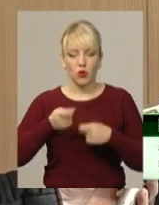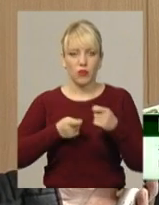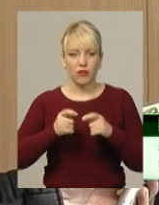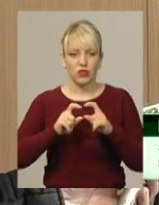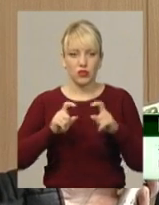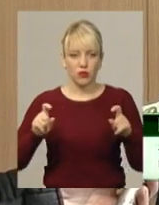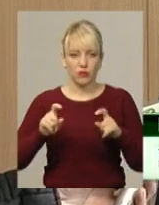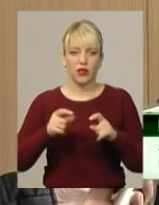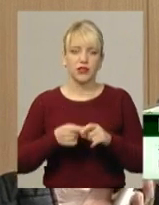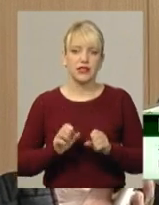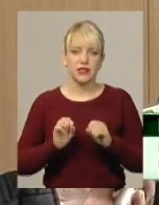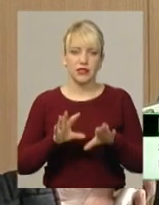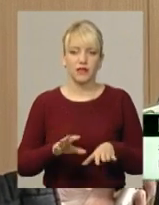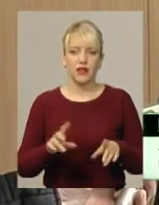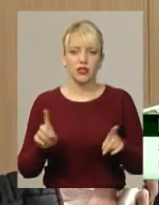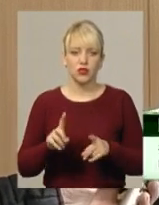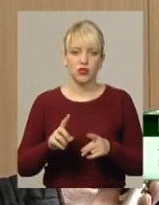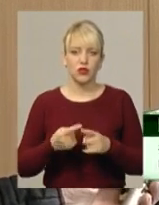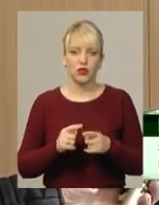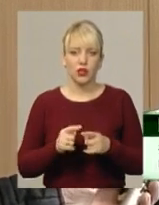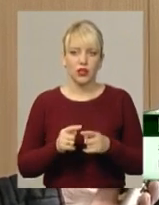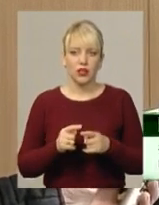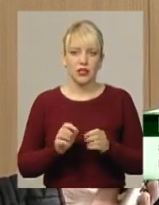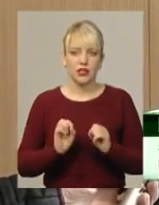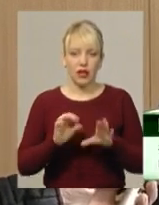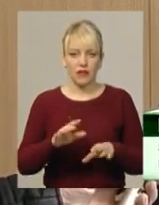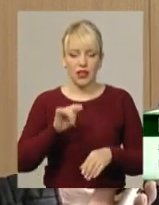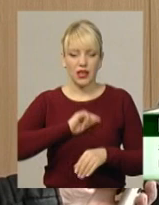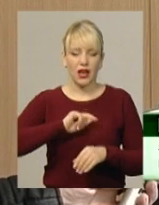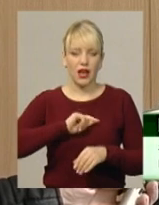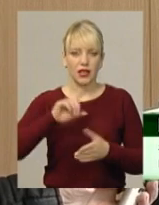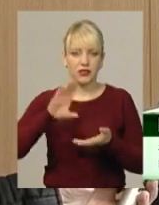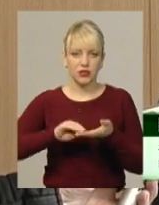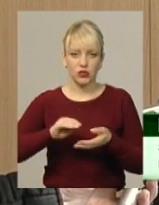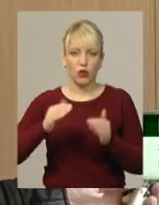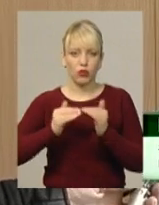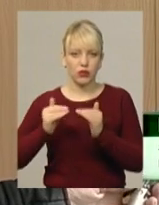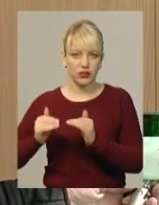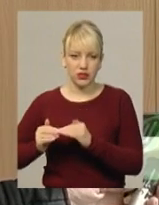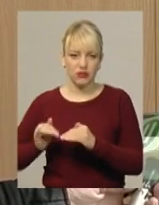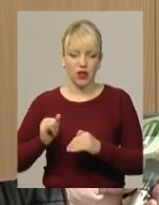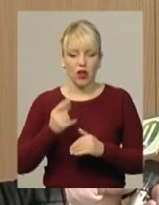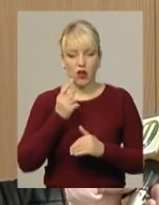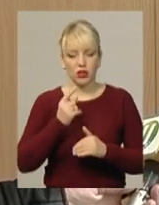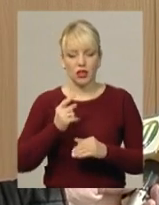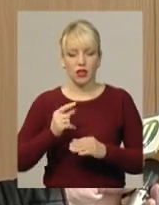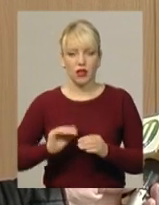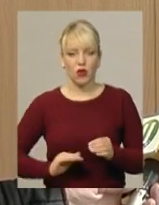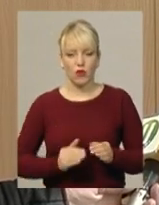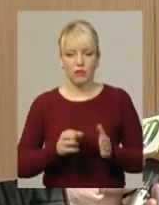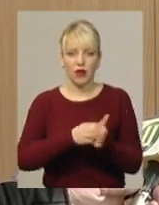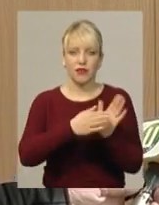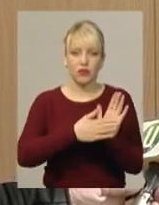характеристику будинків. Але одні компанії включили туди